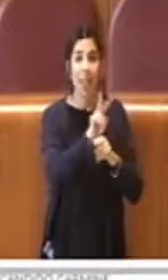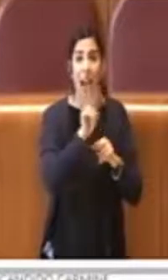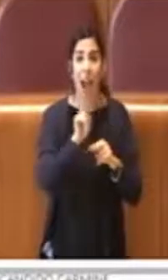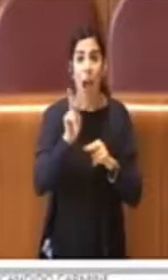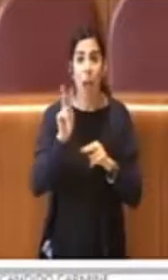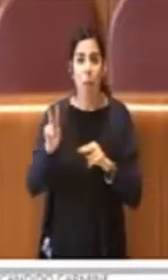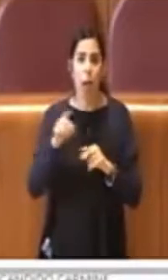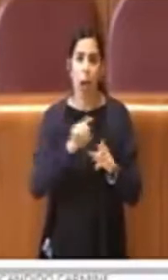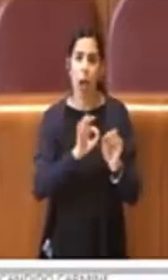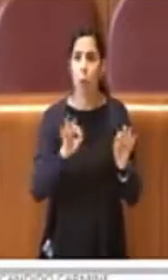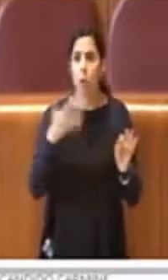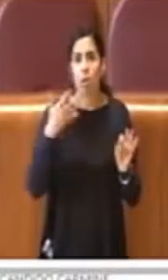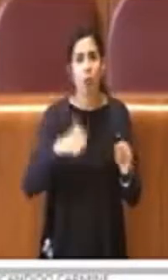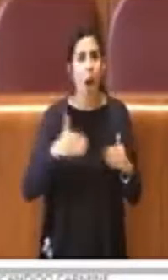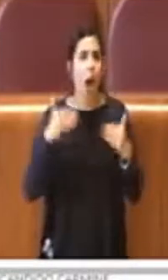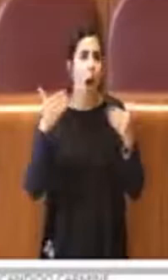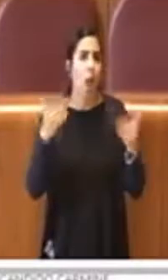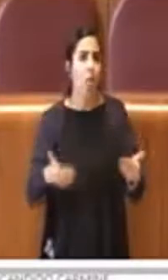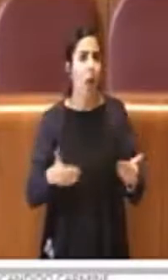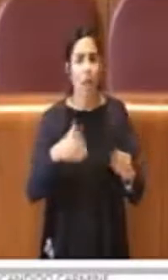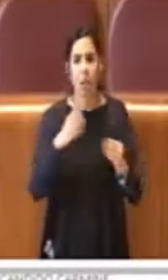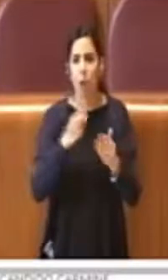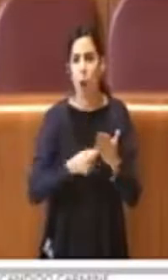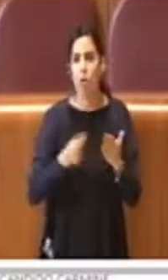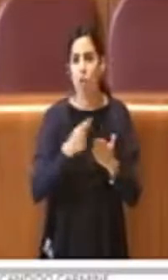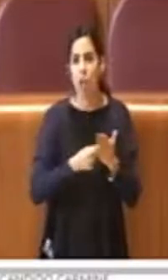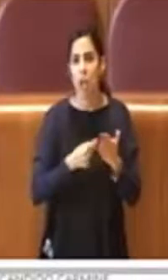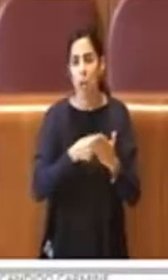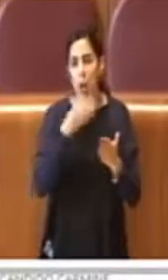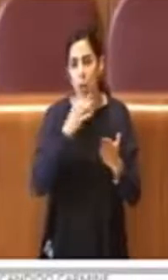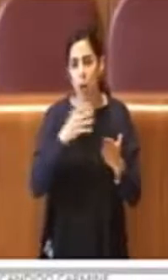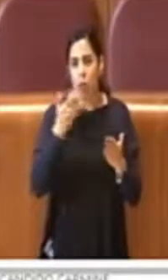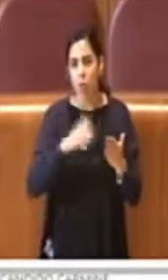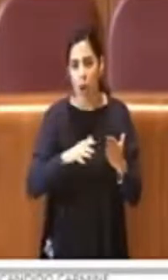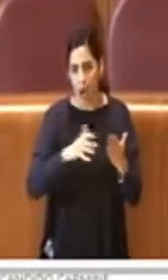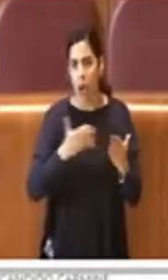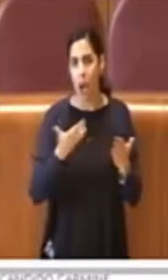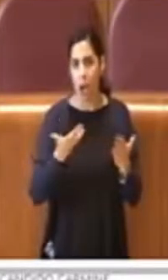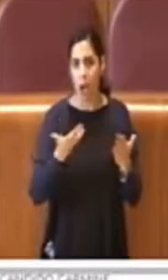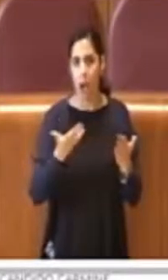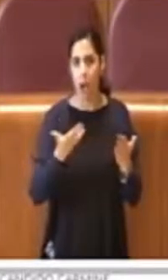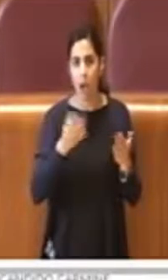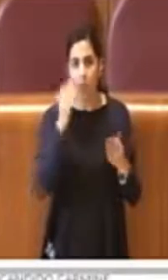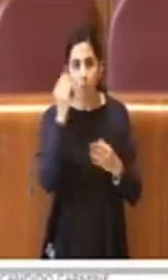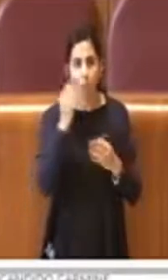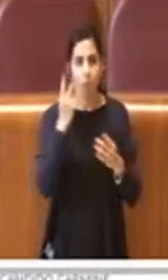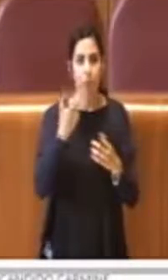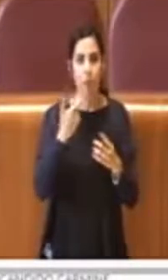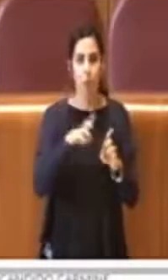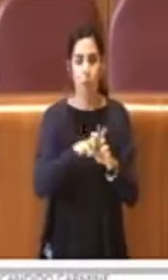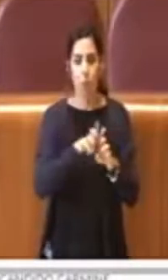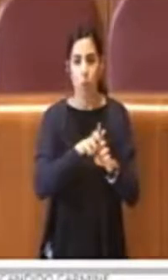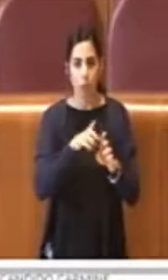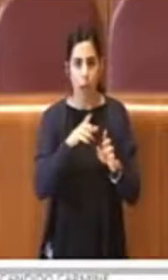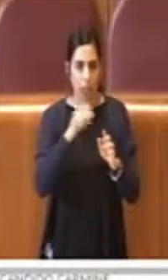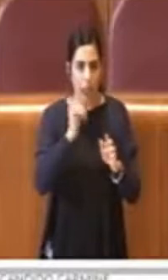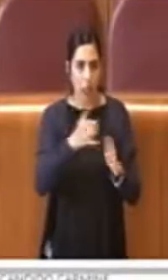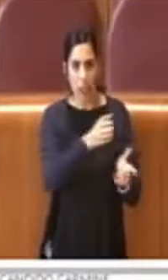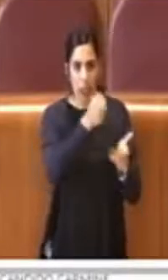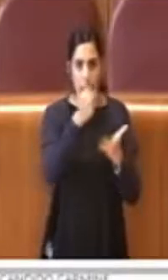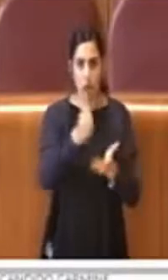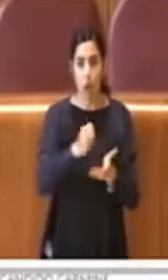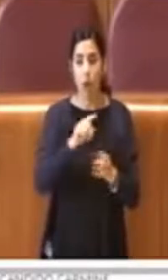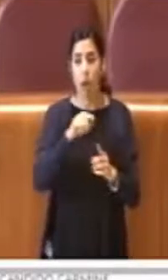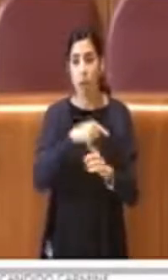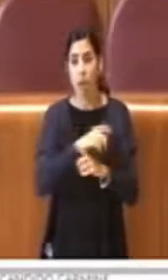stato di progettazione che quindi potevano magari sperare di ottenere un riconoscimento e quindi le dovute risorse, ma anche